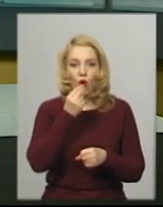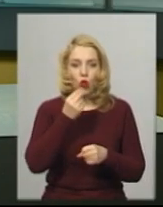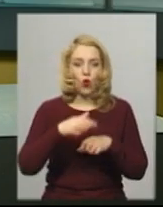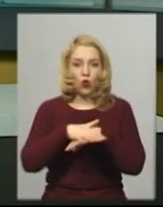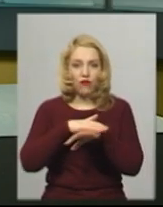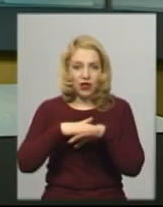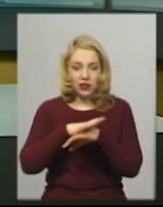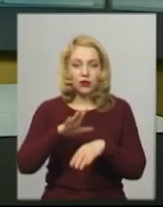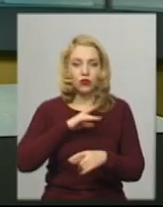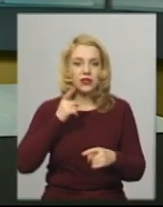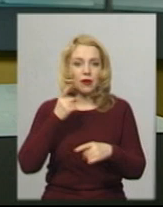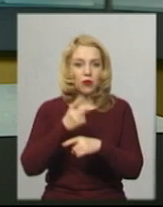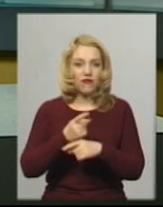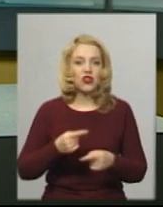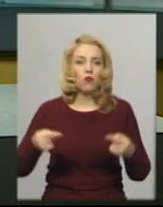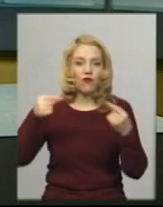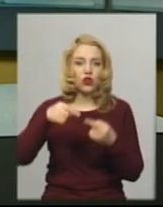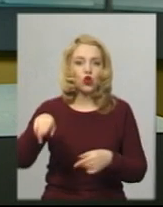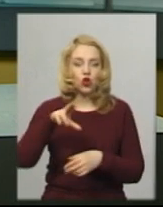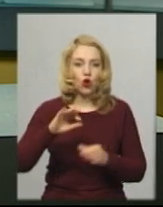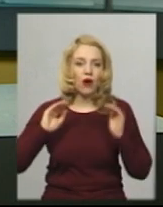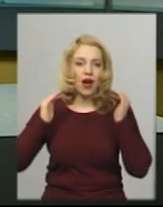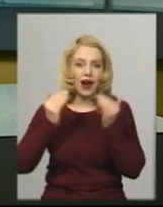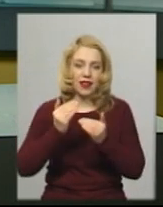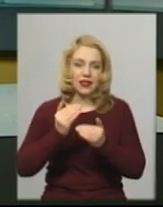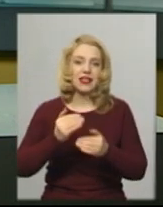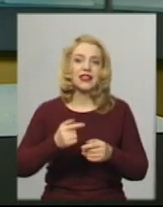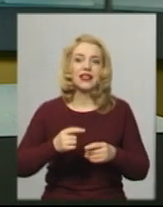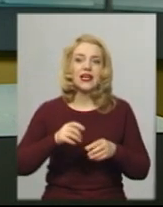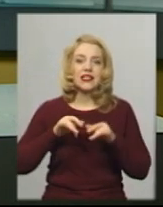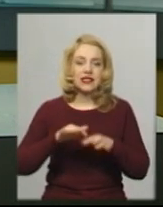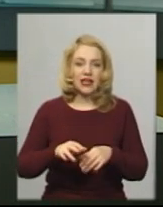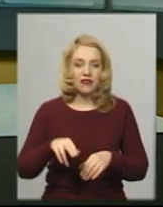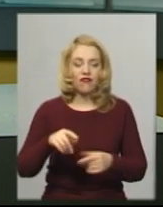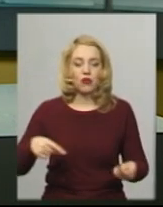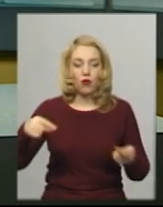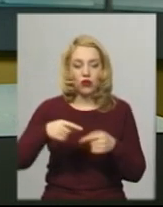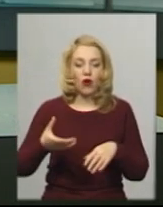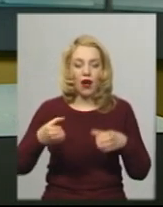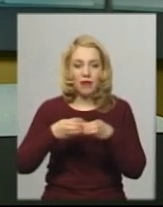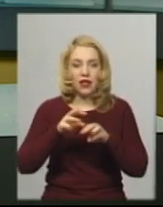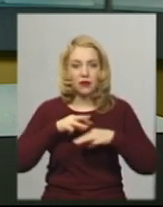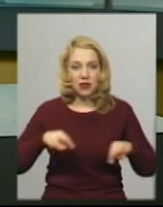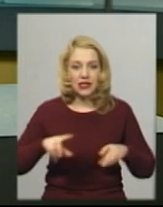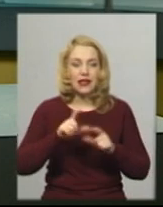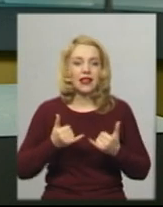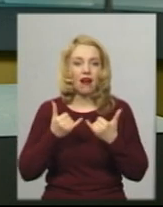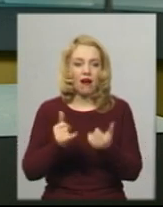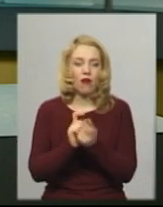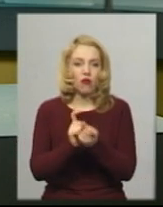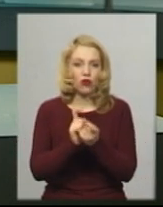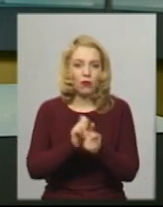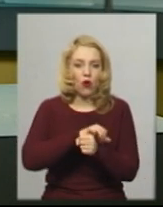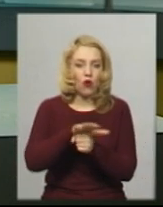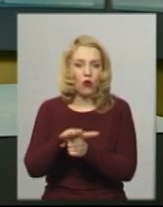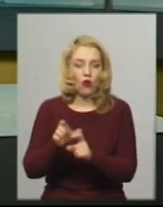була заборонена відповідно до карантинних заходів, прийнятих Кабінету міністрів для боротьби із пандемією коронавірусу в Україні. На їх